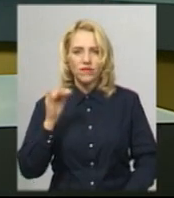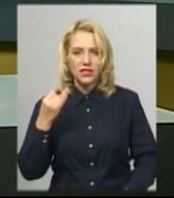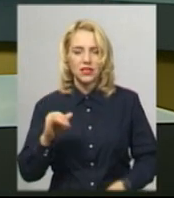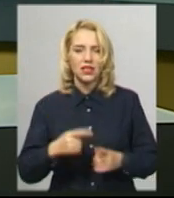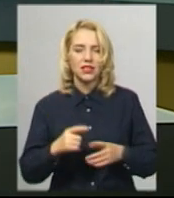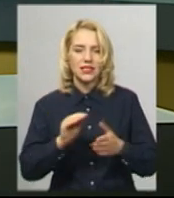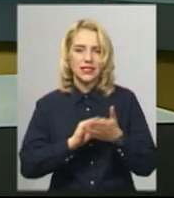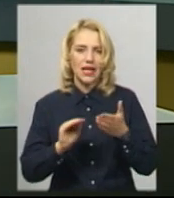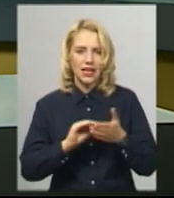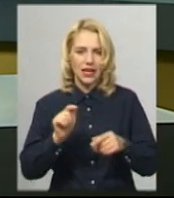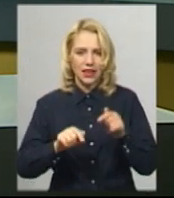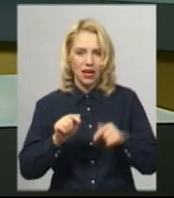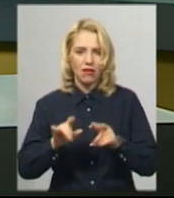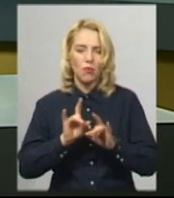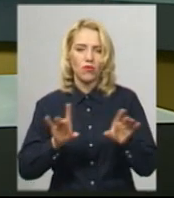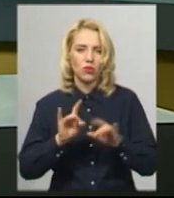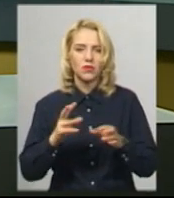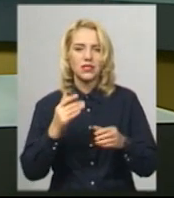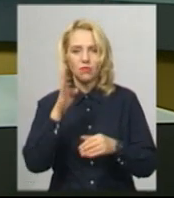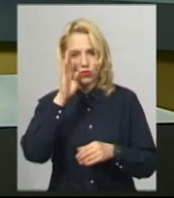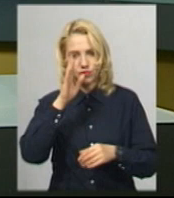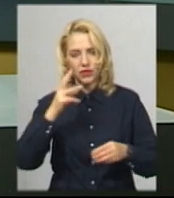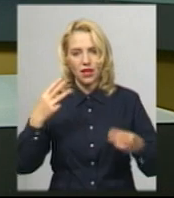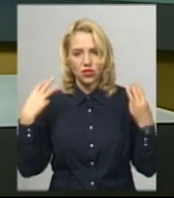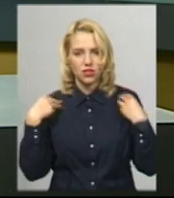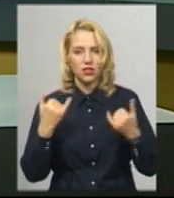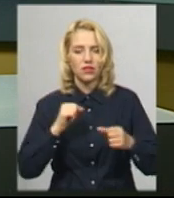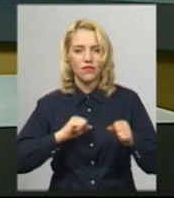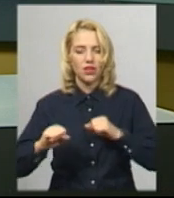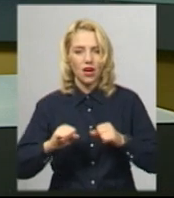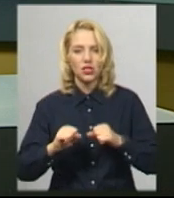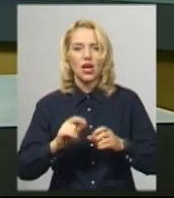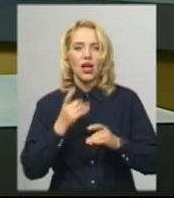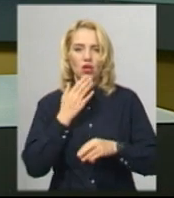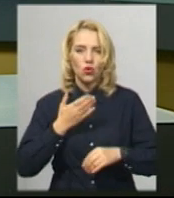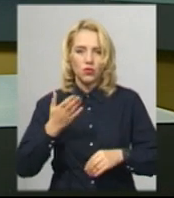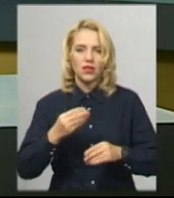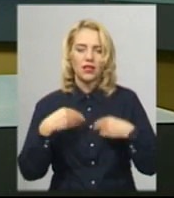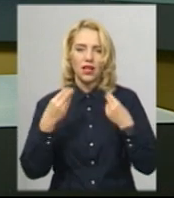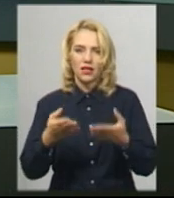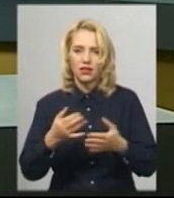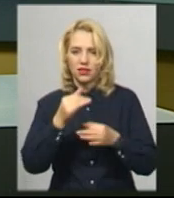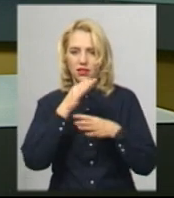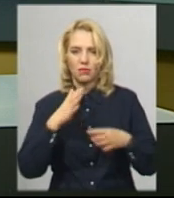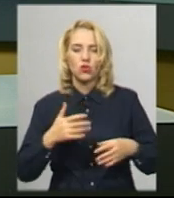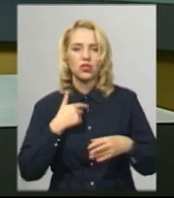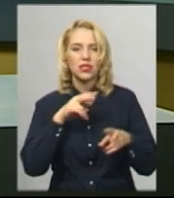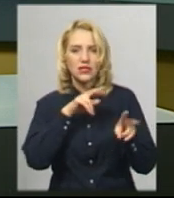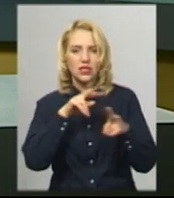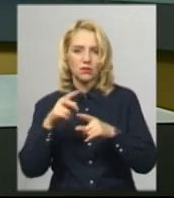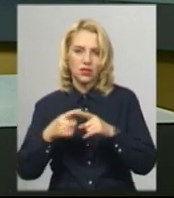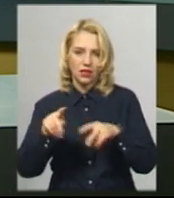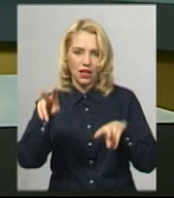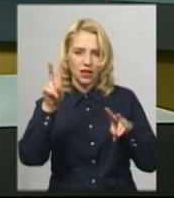начальник наразі знаходиться у відрядженні і надати коментар на камеру не може. Ми надалі продовжуємо відстежувати тему оренди ставків у селі